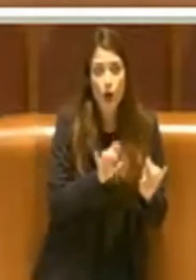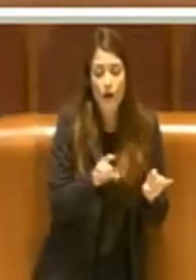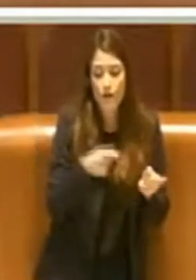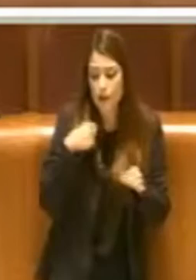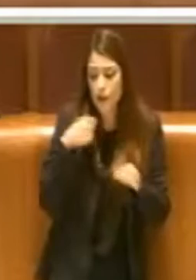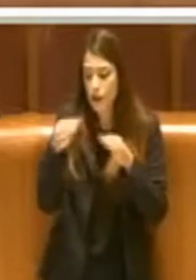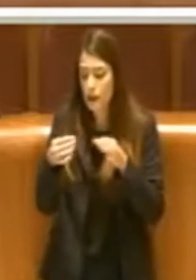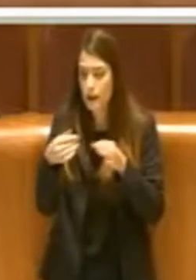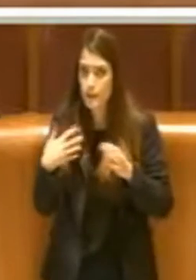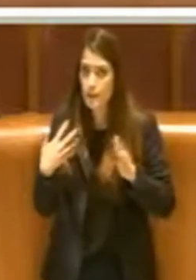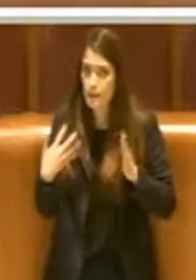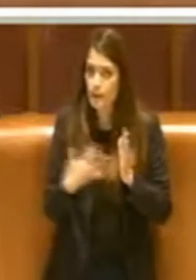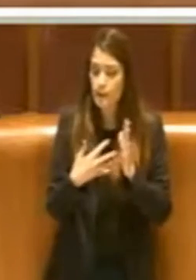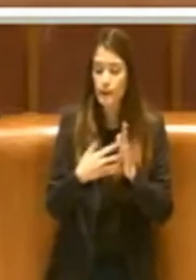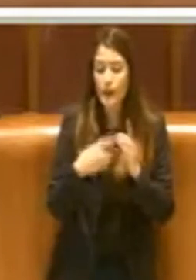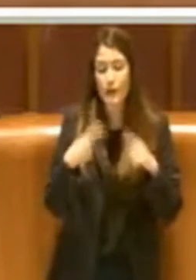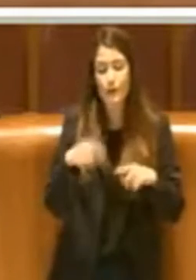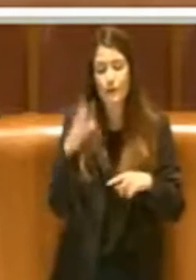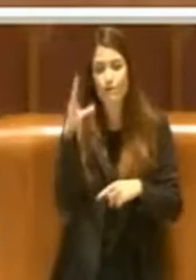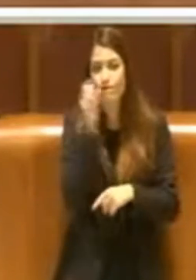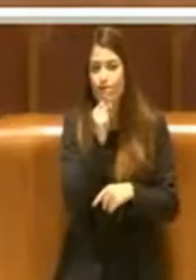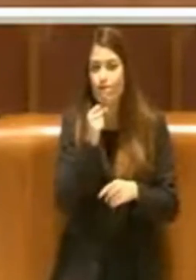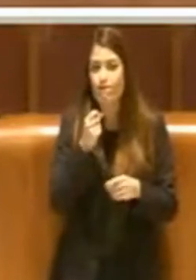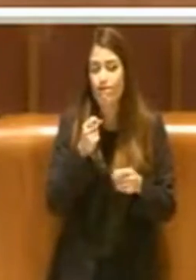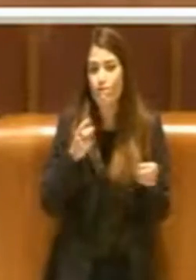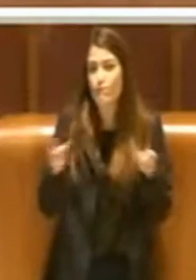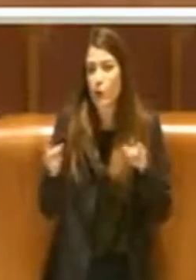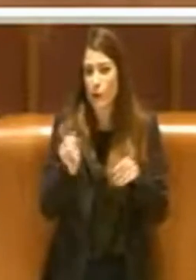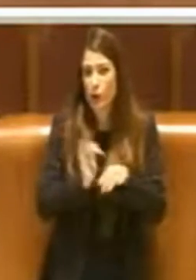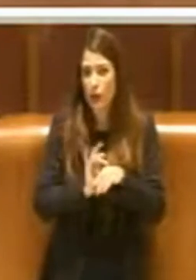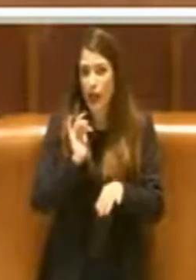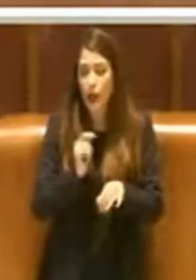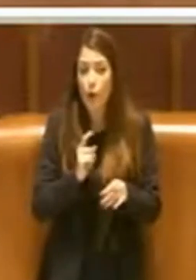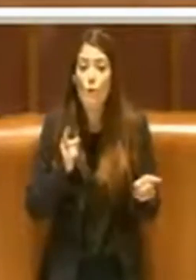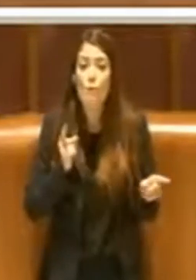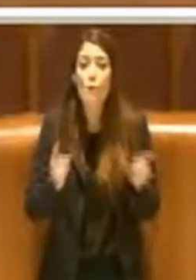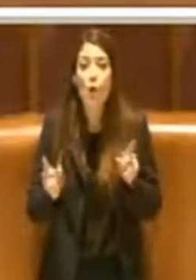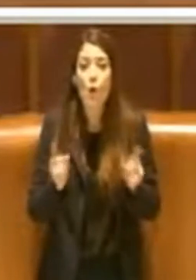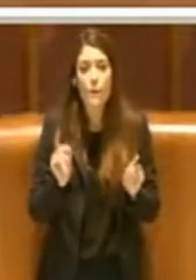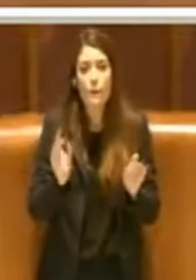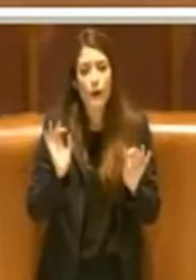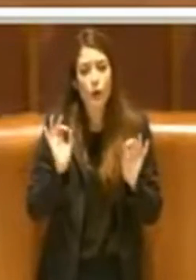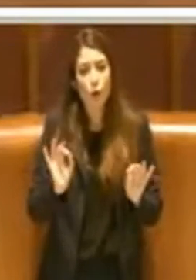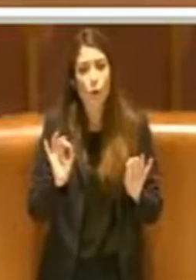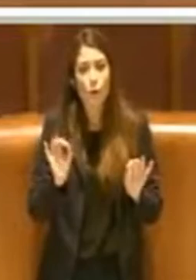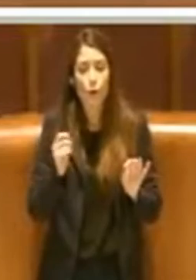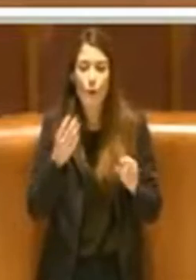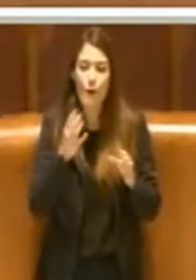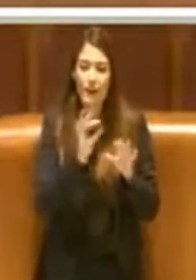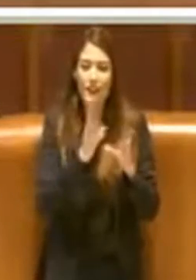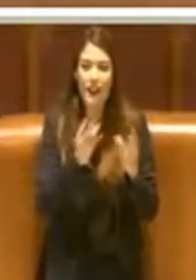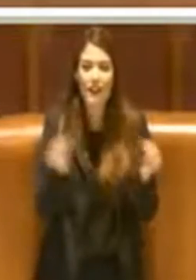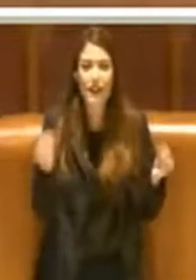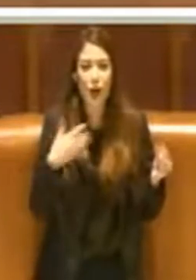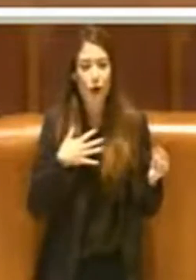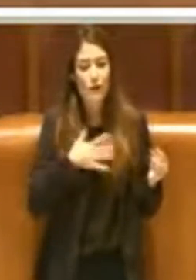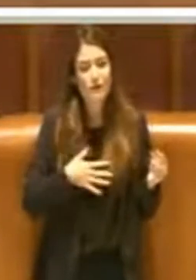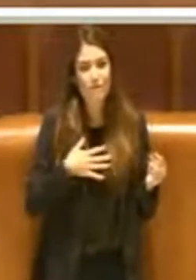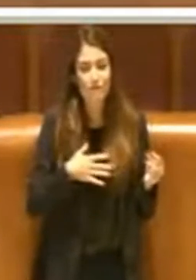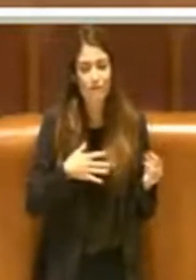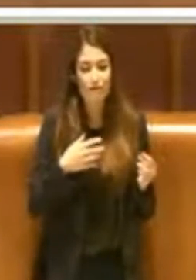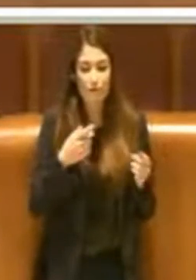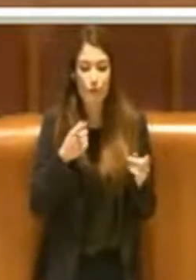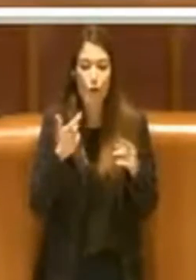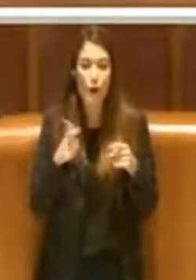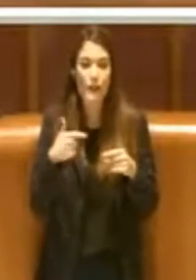qualcosa di veramente storico. È un momento anche nel quale si apprezzano alcune cose solamente dal momento che mancano.